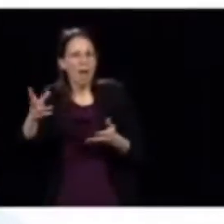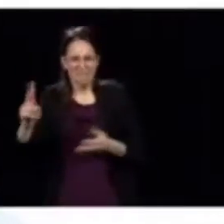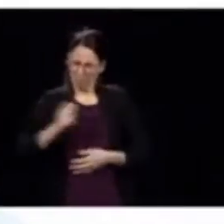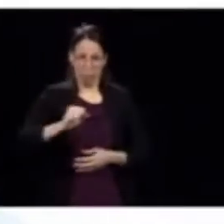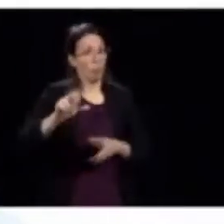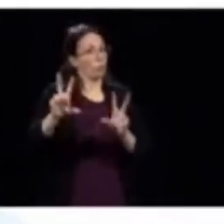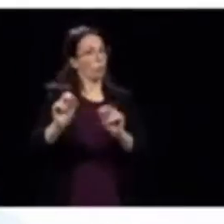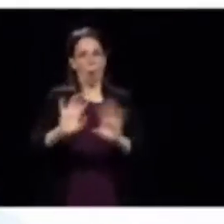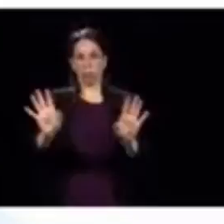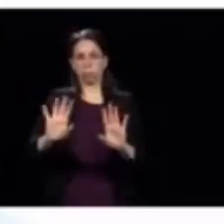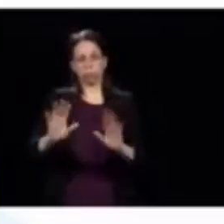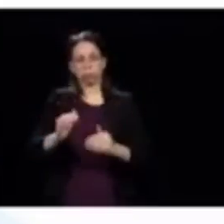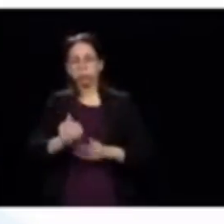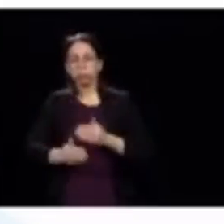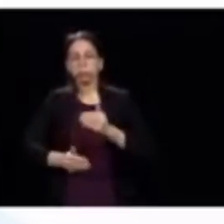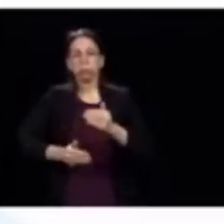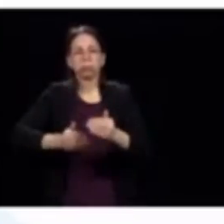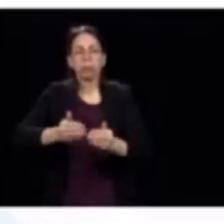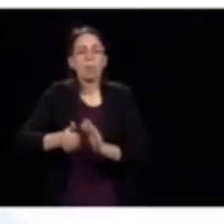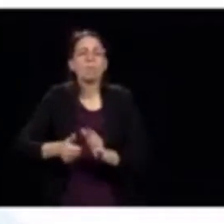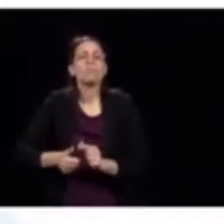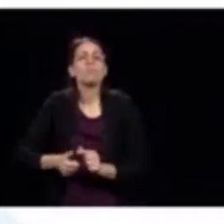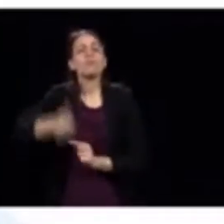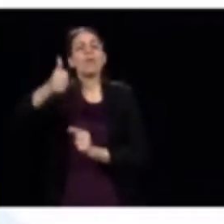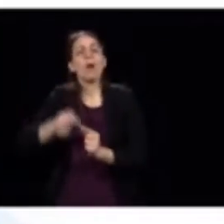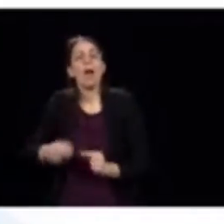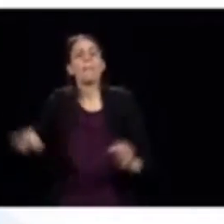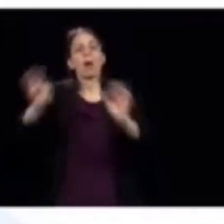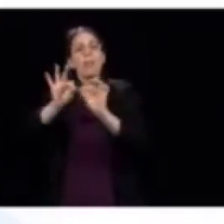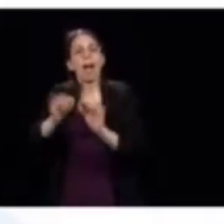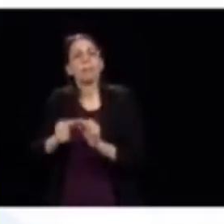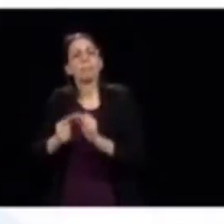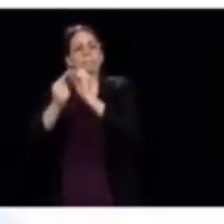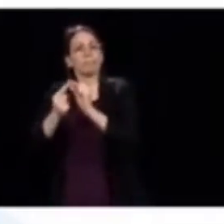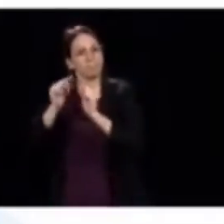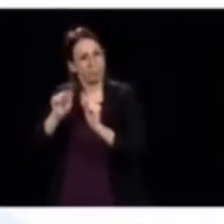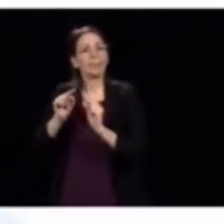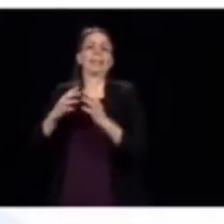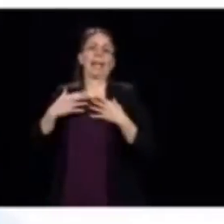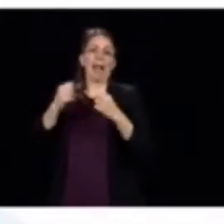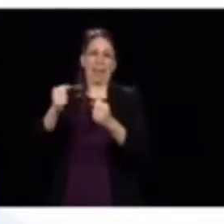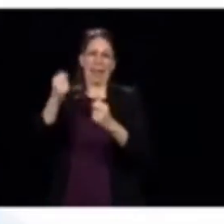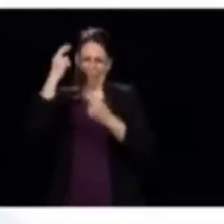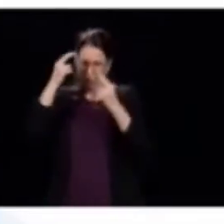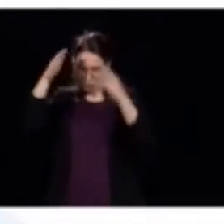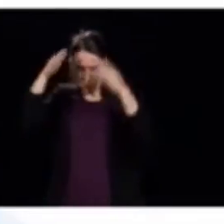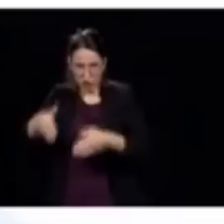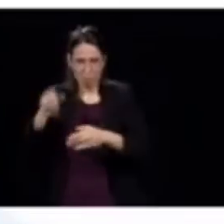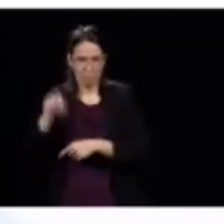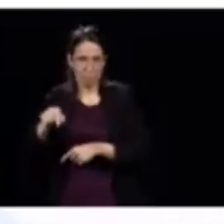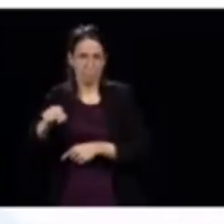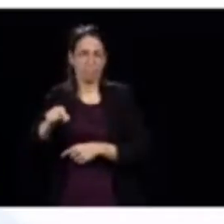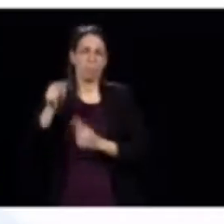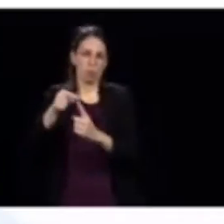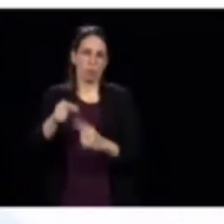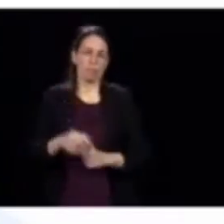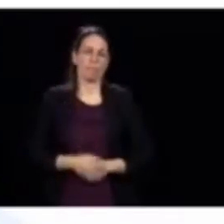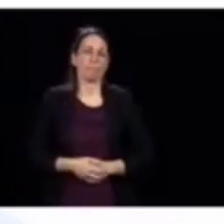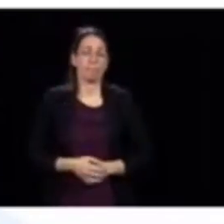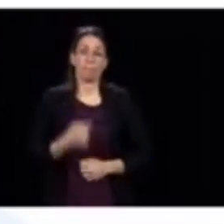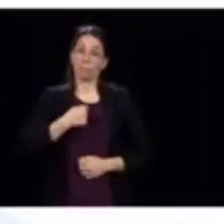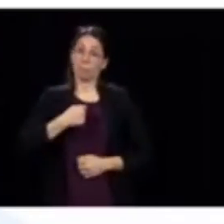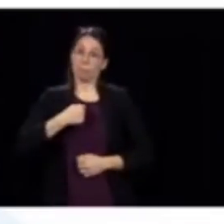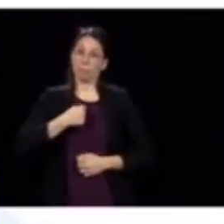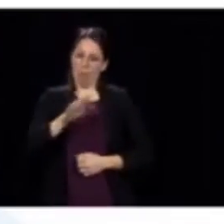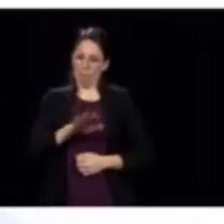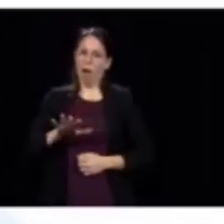graduellement. Puis le critère qui est utilisé, c'est la santé. Moi, là, je veux qu'on